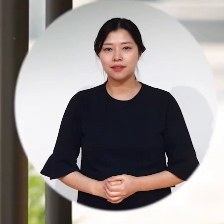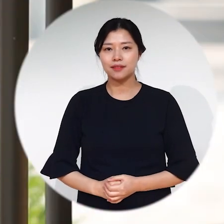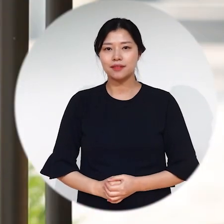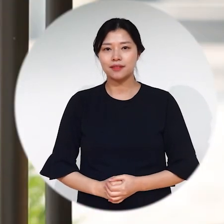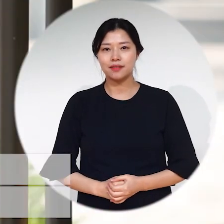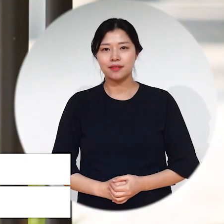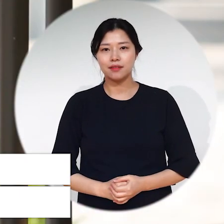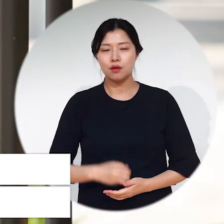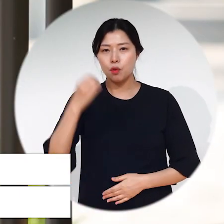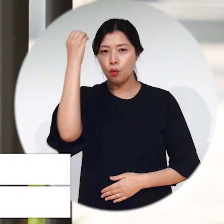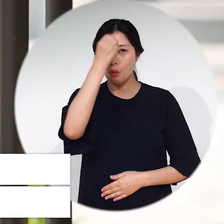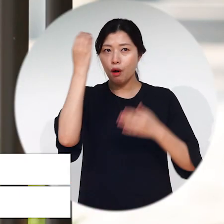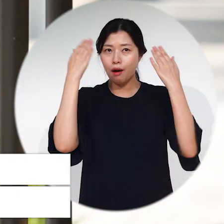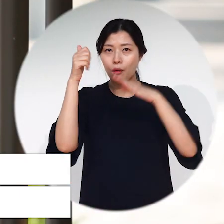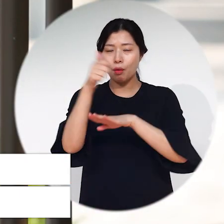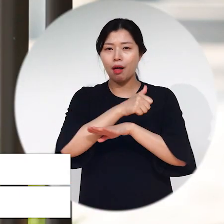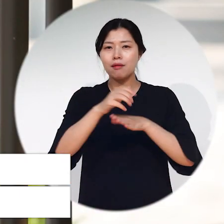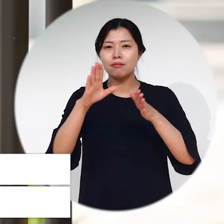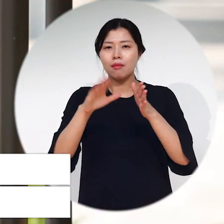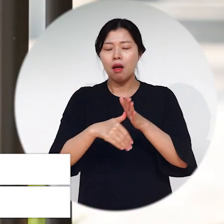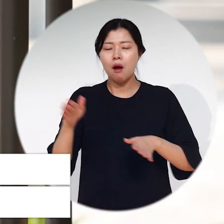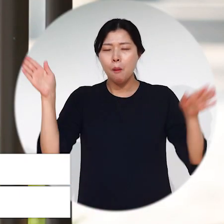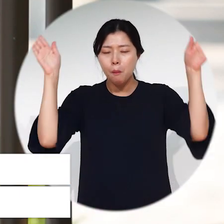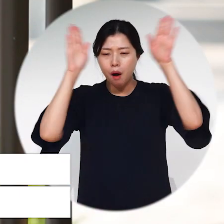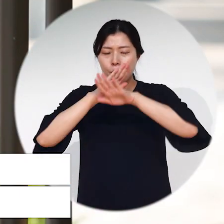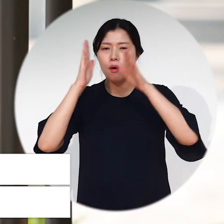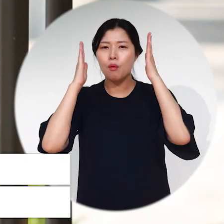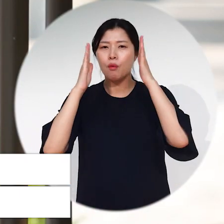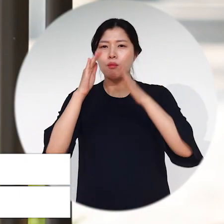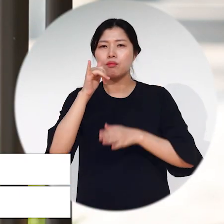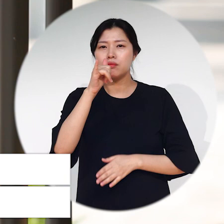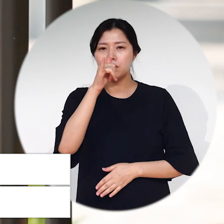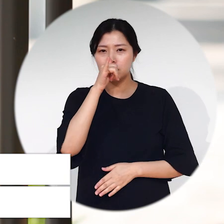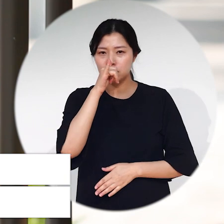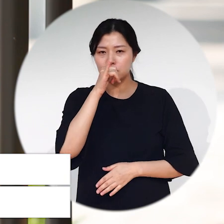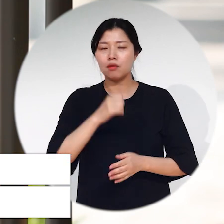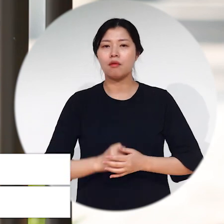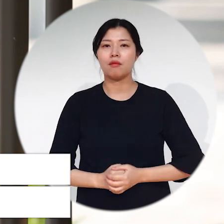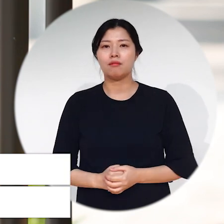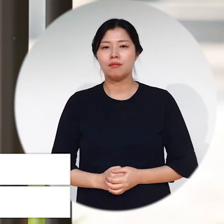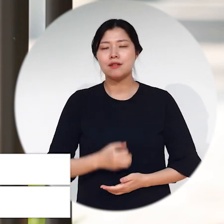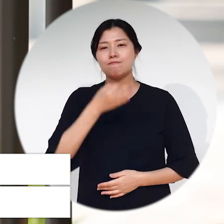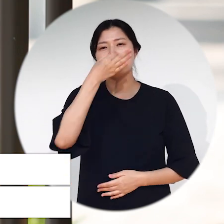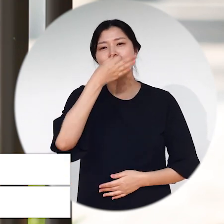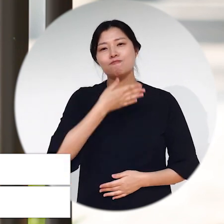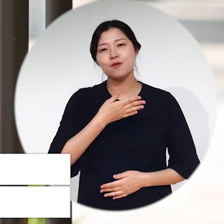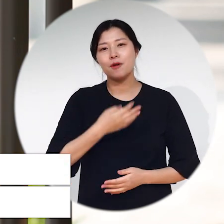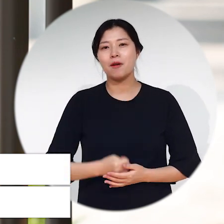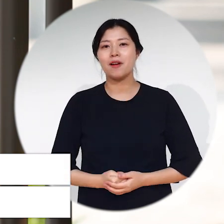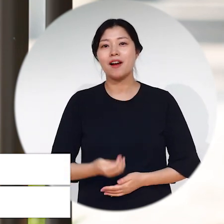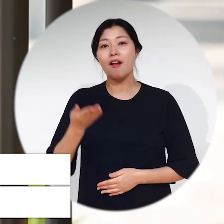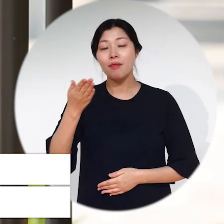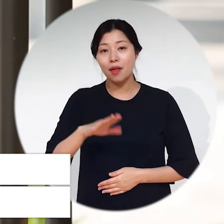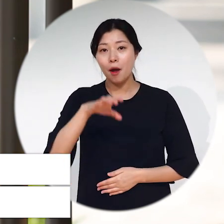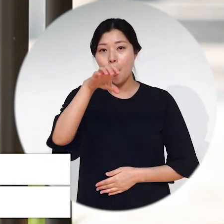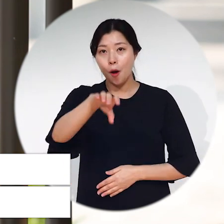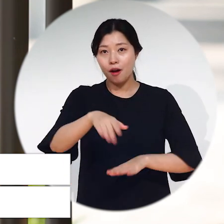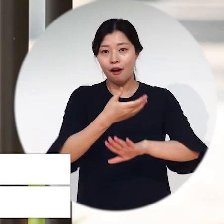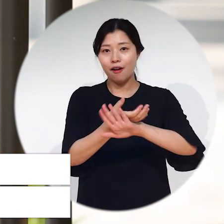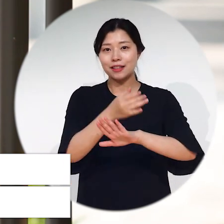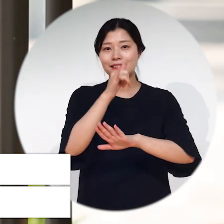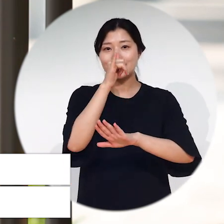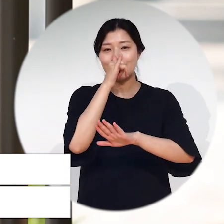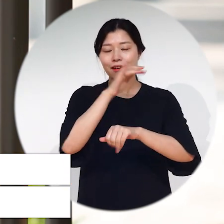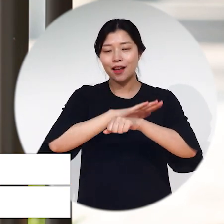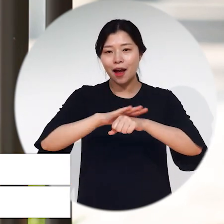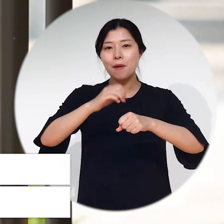일단 고등학교에서는 애들이 다 야자까지 하고 공부 늦게까지 해서 많이 힘든데 공간 혁신으로 잘